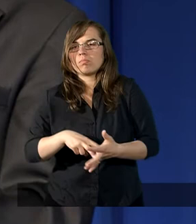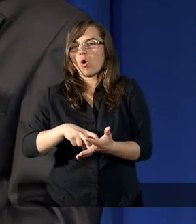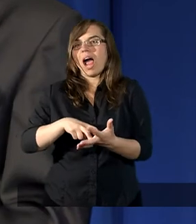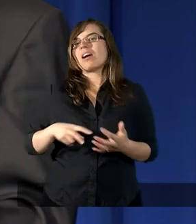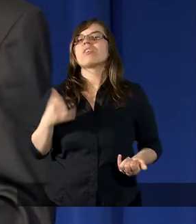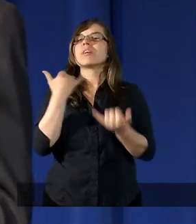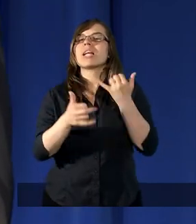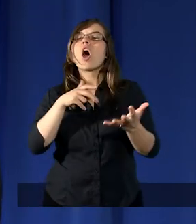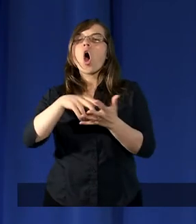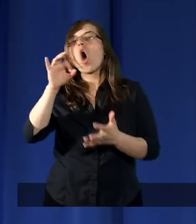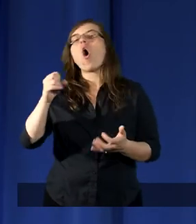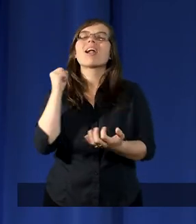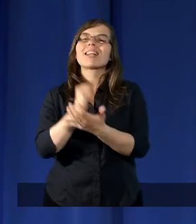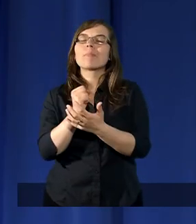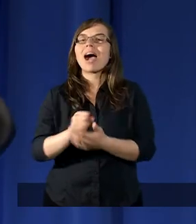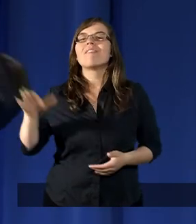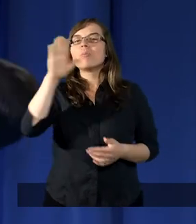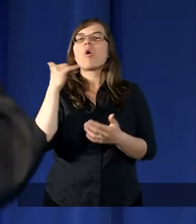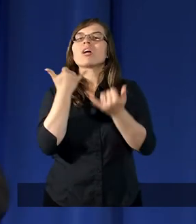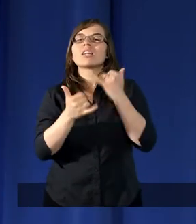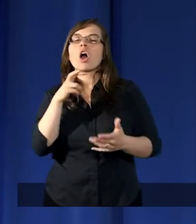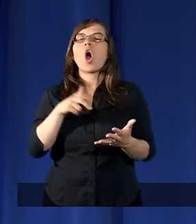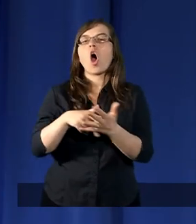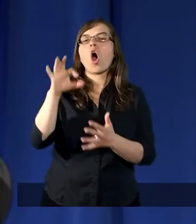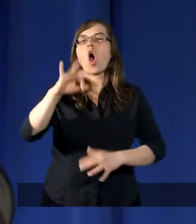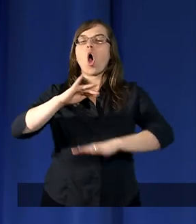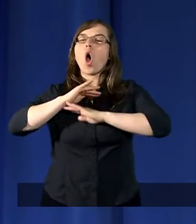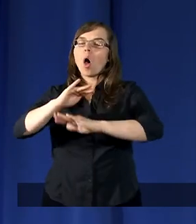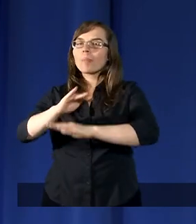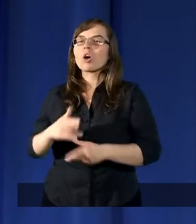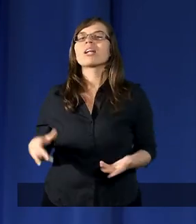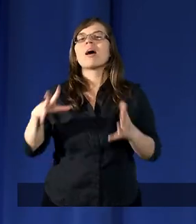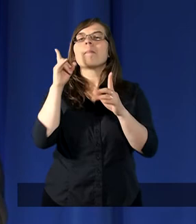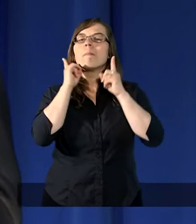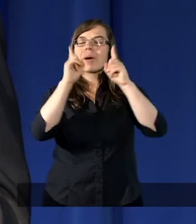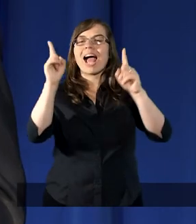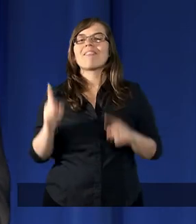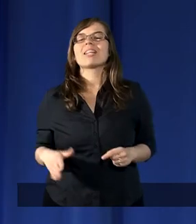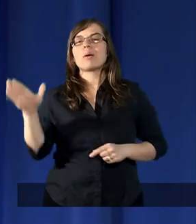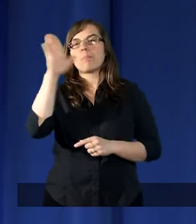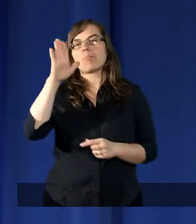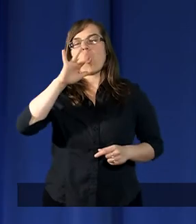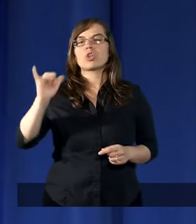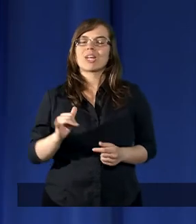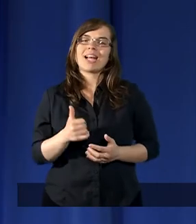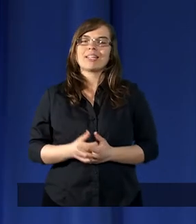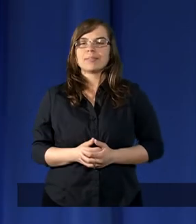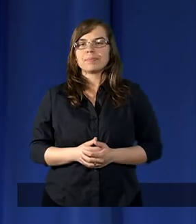jeżeli chodzi o sprawy Boże, jeżeli chodzi o obronę prawdy, Bożej.